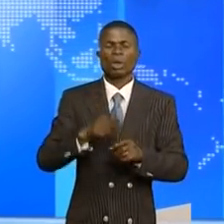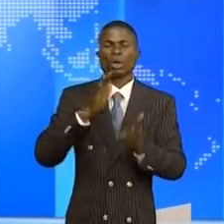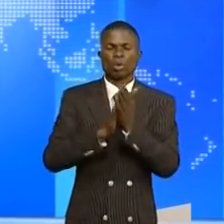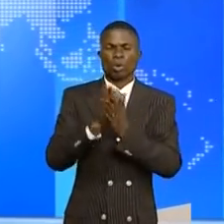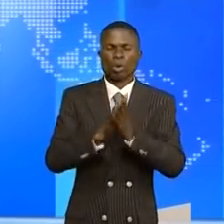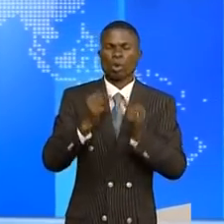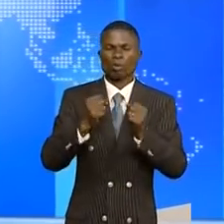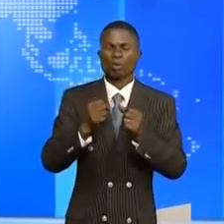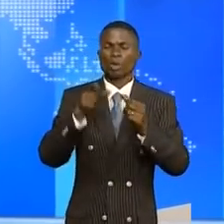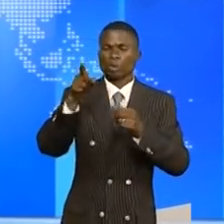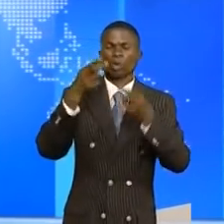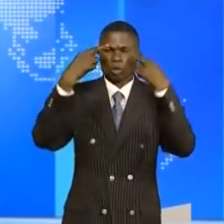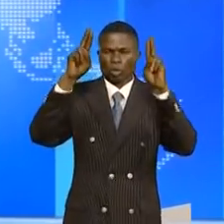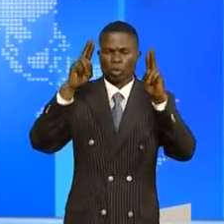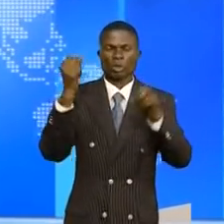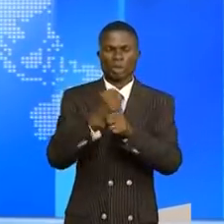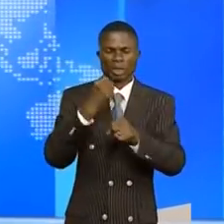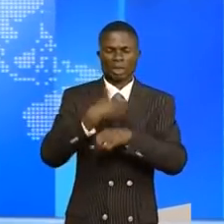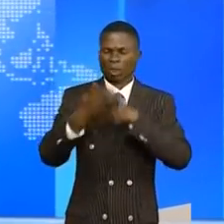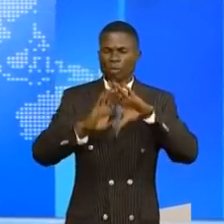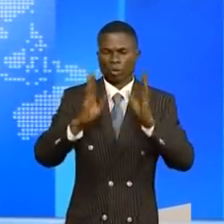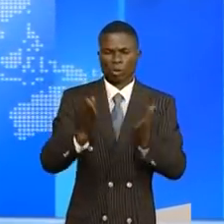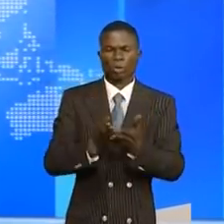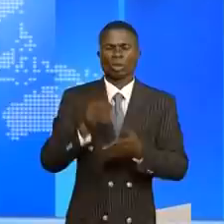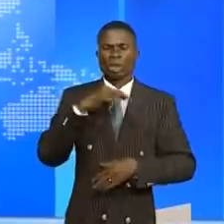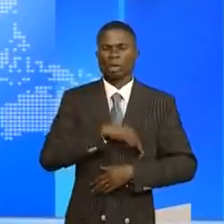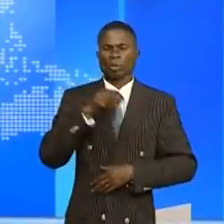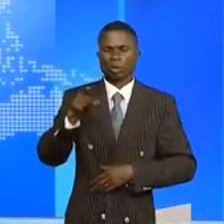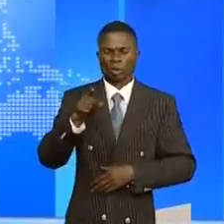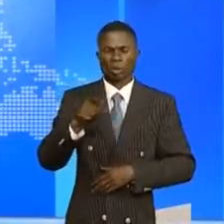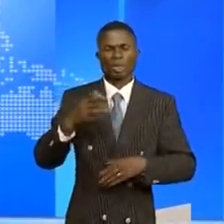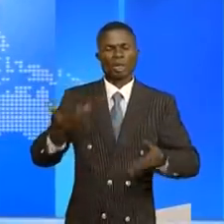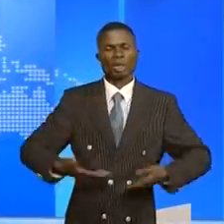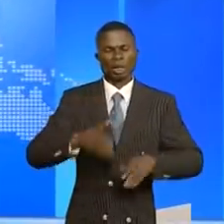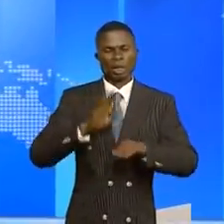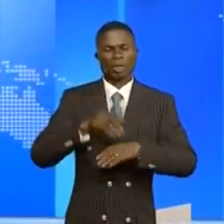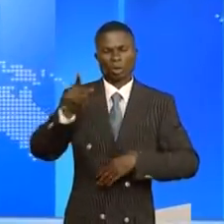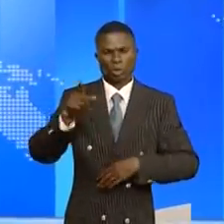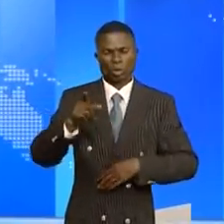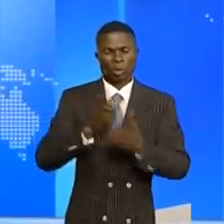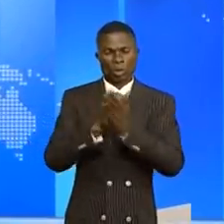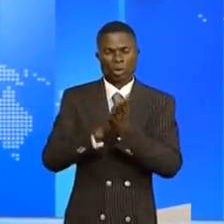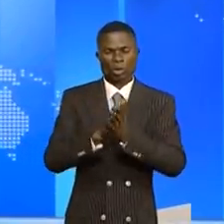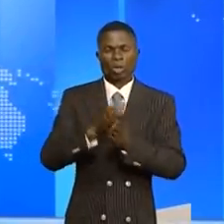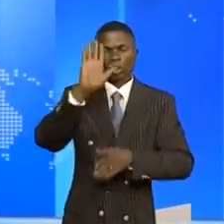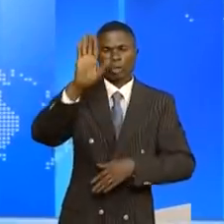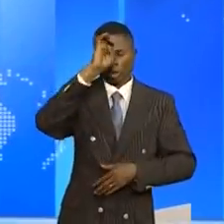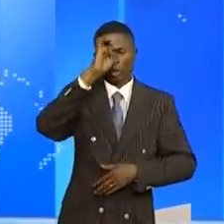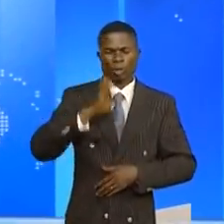ardents de réussir dans la réalisation de vos missions. Qu'il vous plaise de considérer, Excellence,